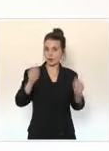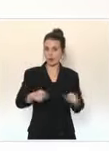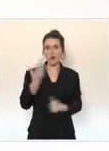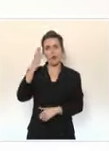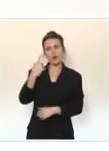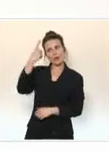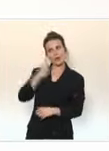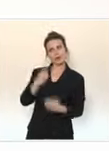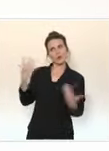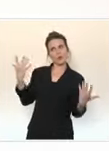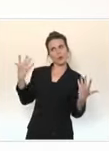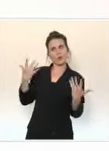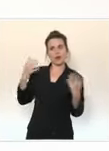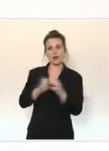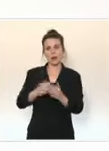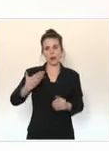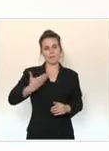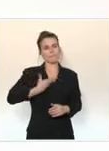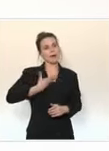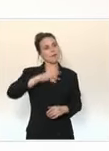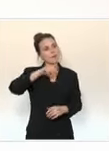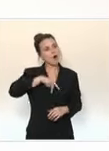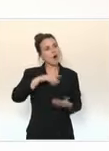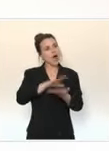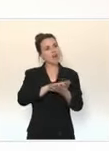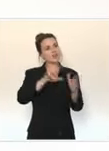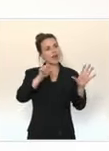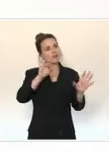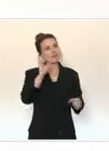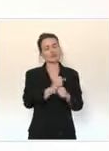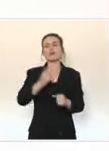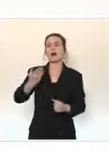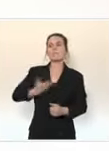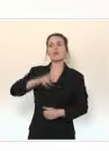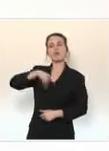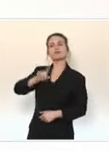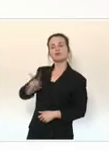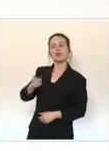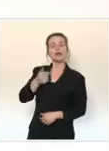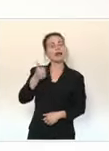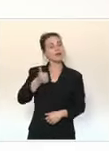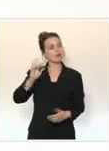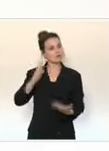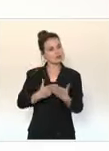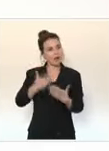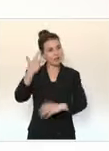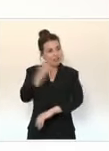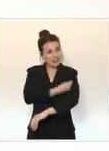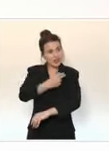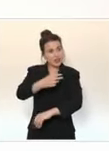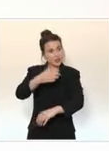ans, ce n pas le cas de ma mère, et n'a toujours pas été vaccinée. Est-ce normal ? Alors non, ce'est pas normal.